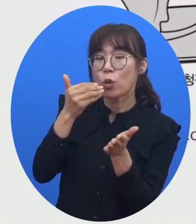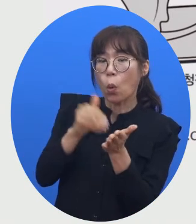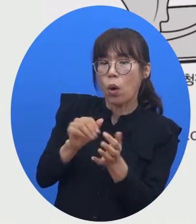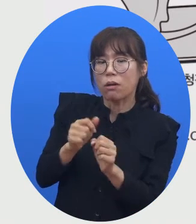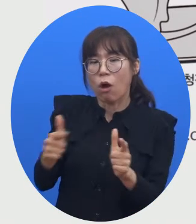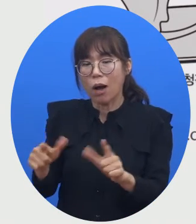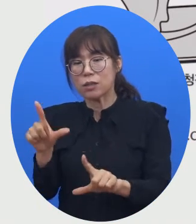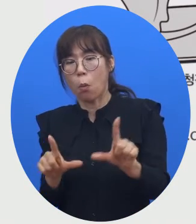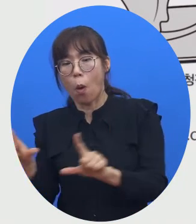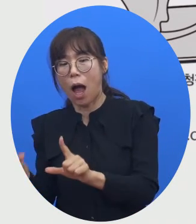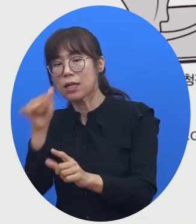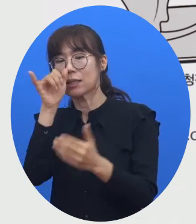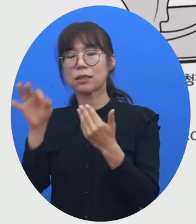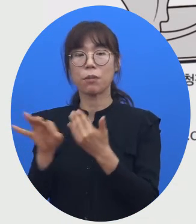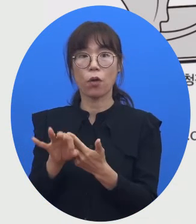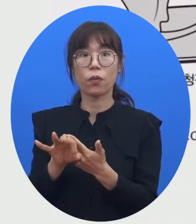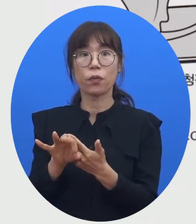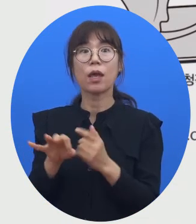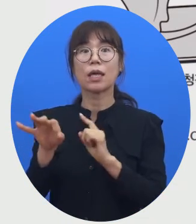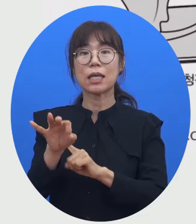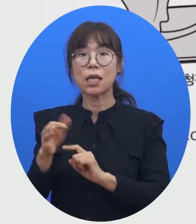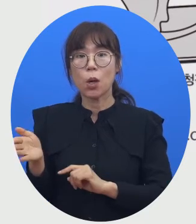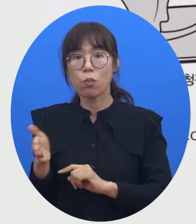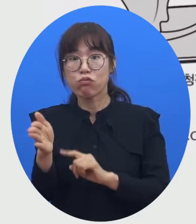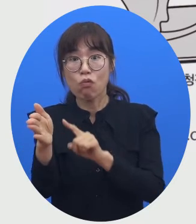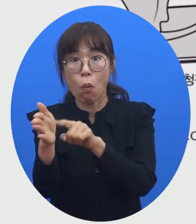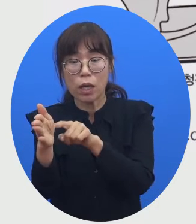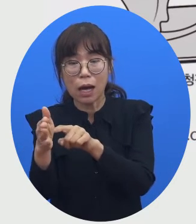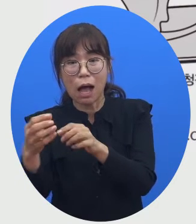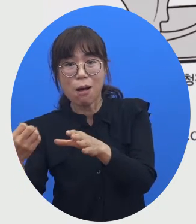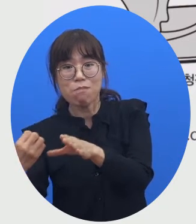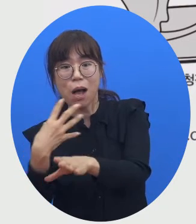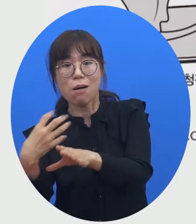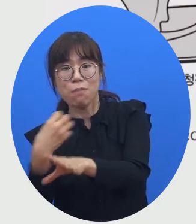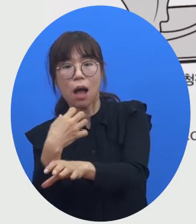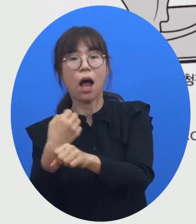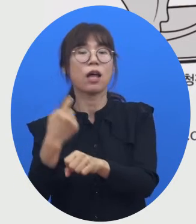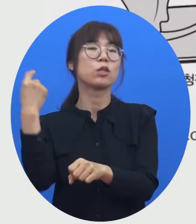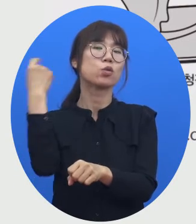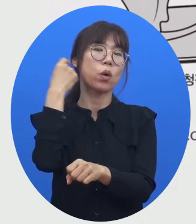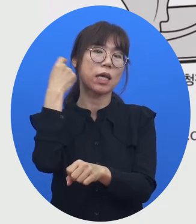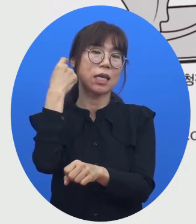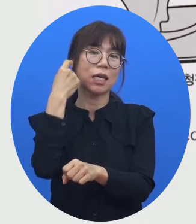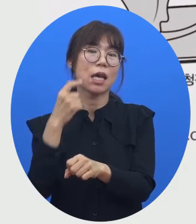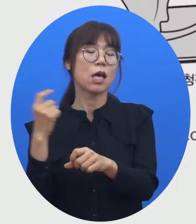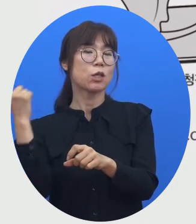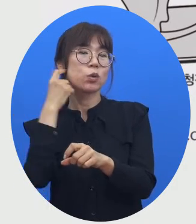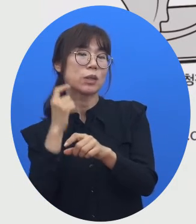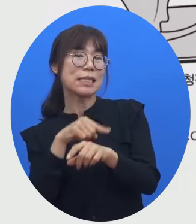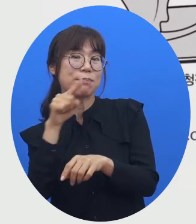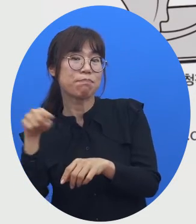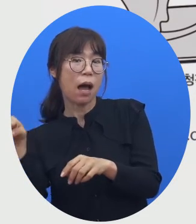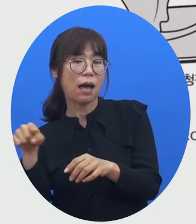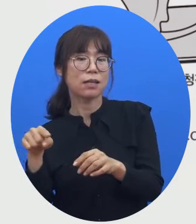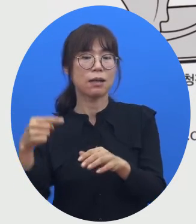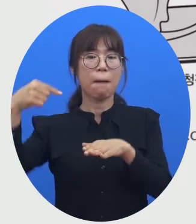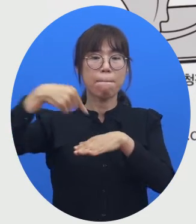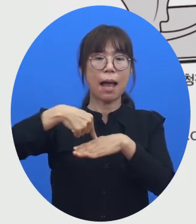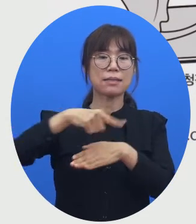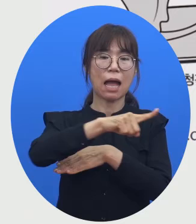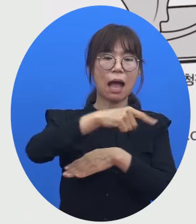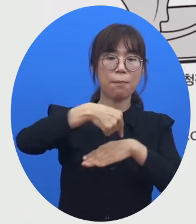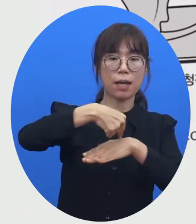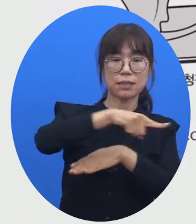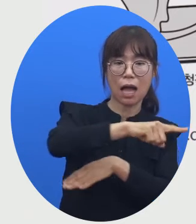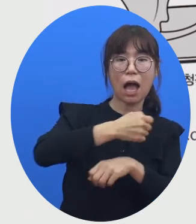있다면 돌고래가 쏜 초음파를 막고 반사되어 오는 것도 있을 거고 또는 다른 돌고래가 쏜 초음파를 받아들이기도